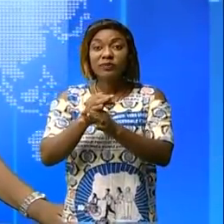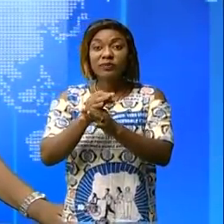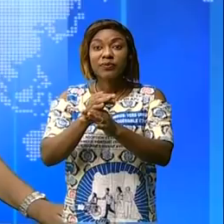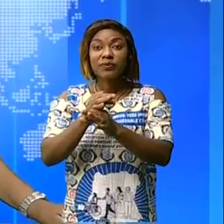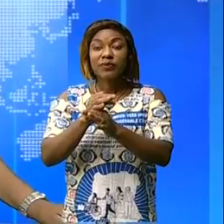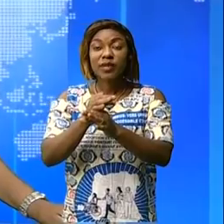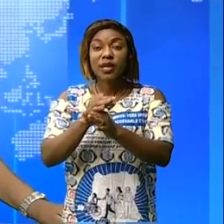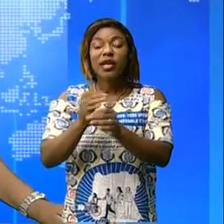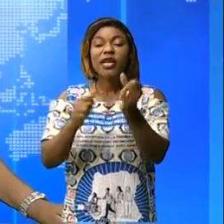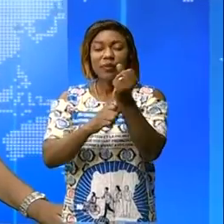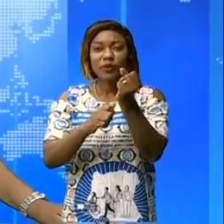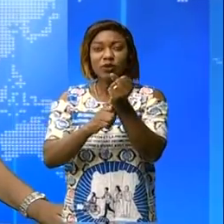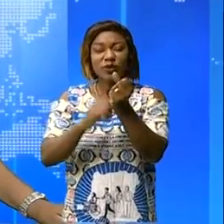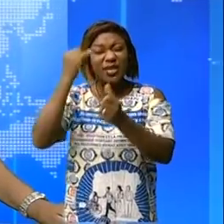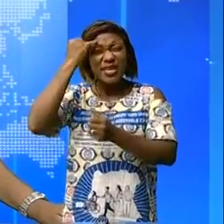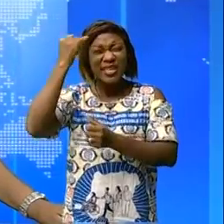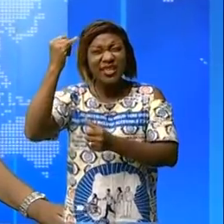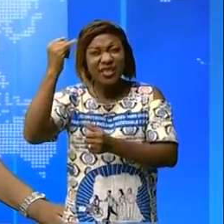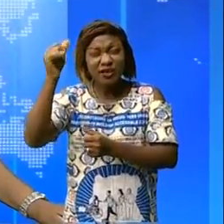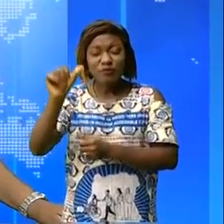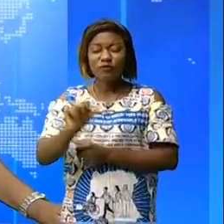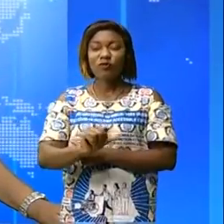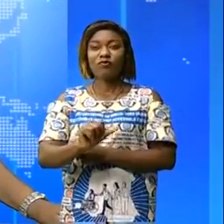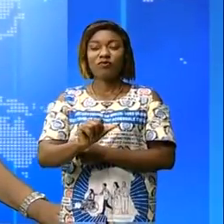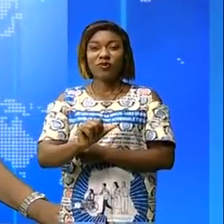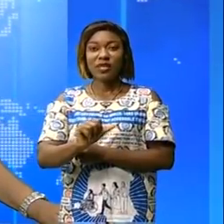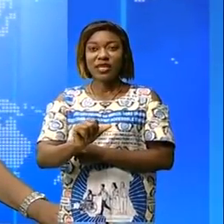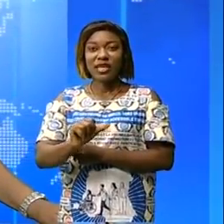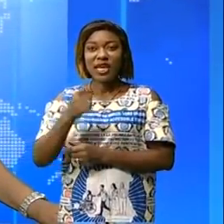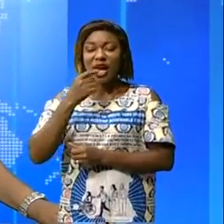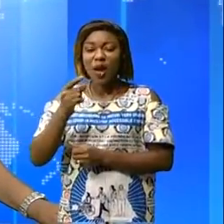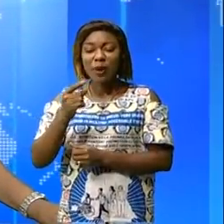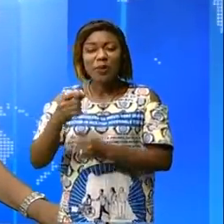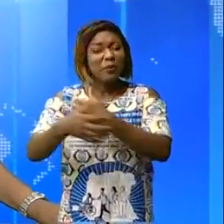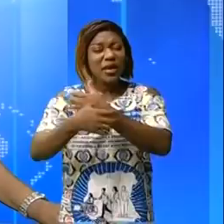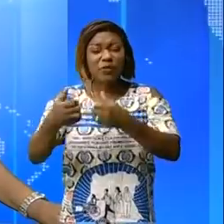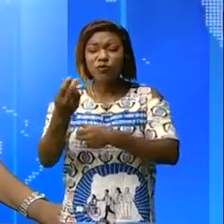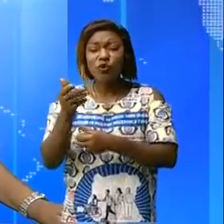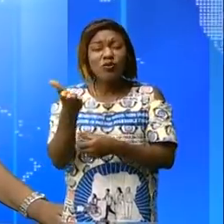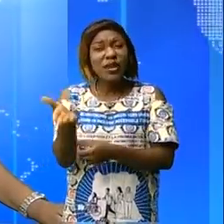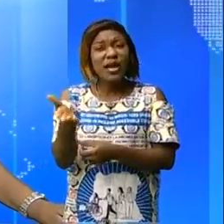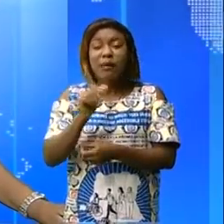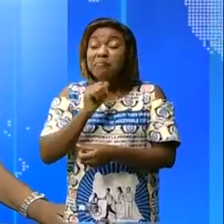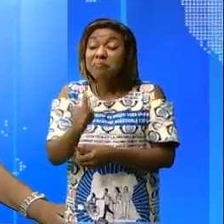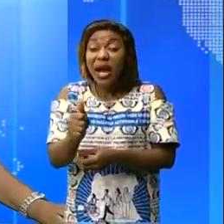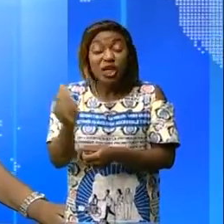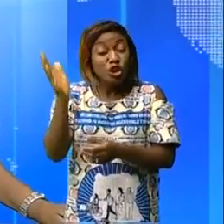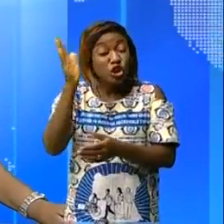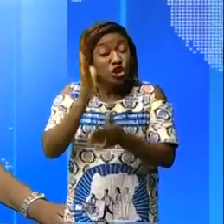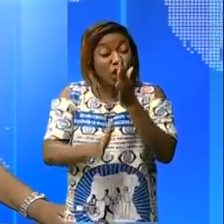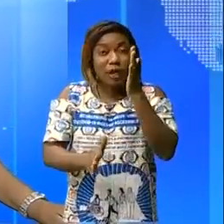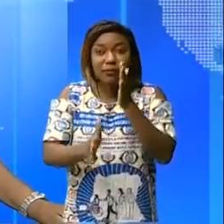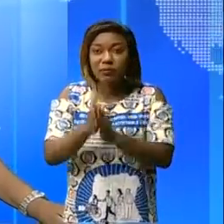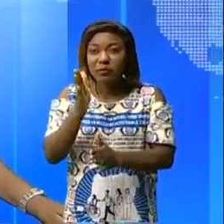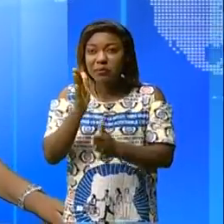le personne mal intentionnée qu'il n'y a jamais eu vol à la direction générale de recettes de Kinshasa